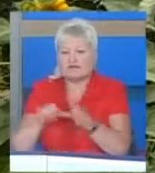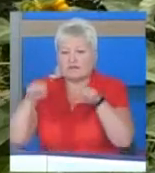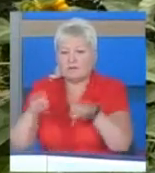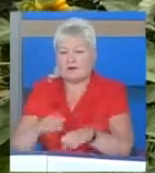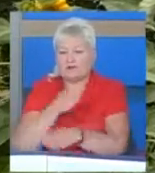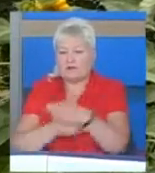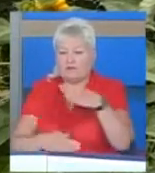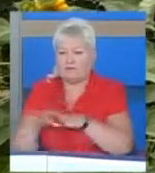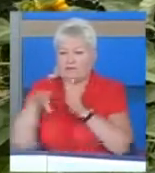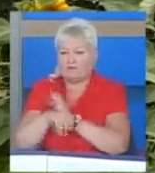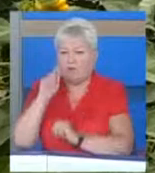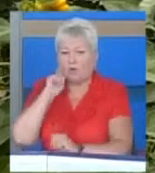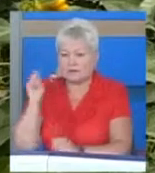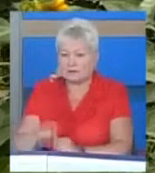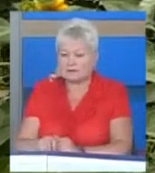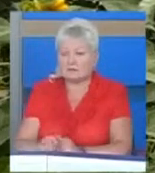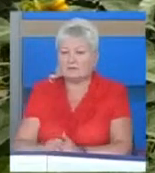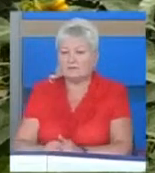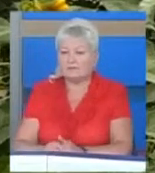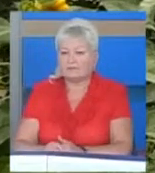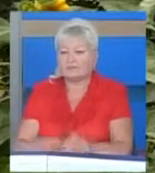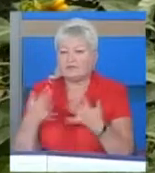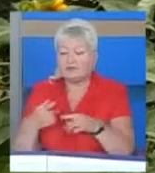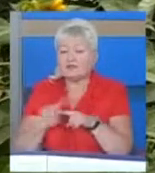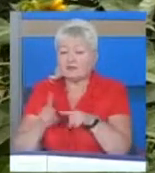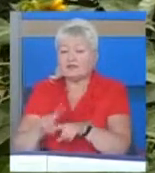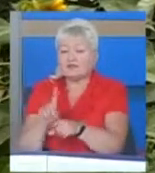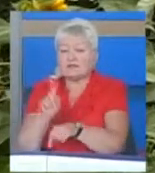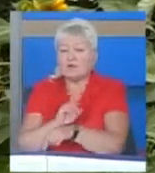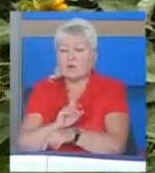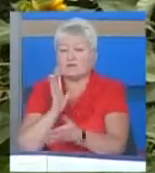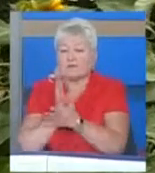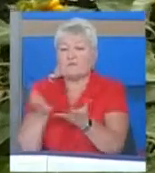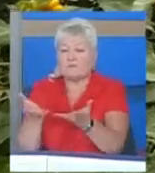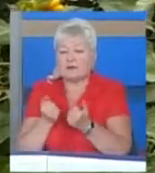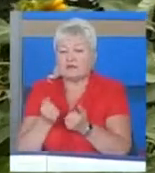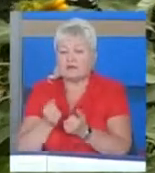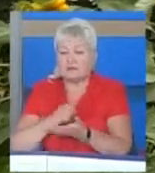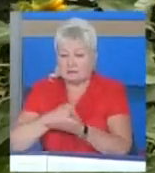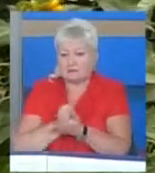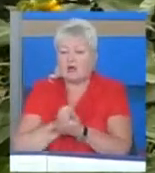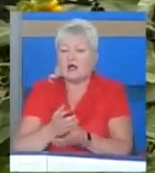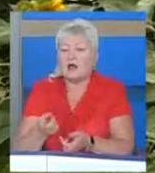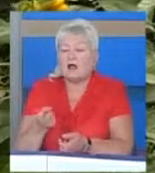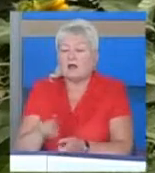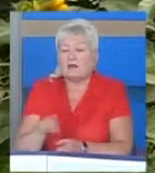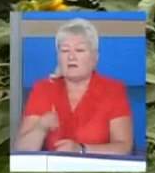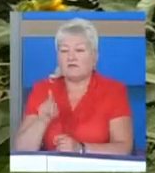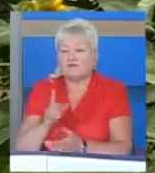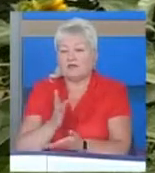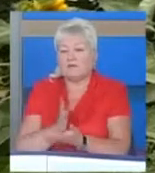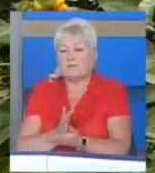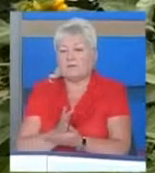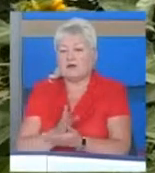в Україні. І вже ті норми є прийняті, але вони мають